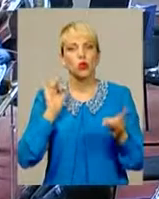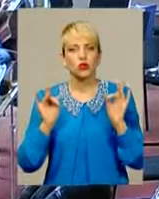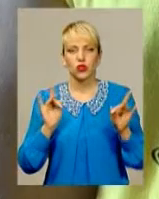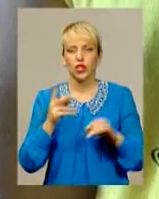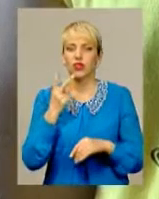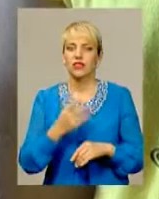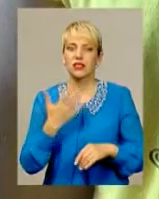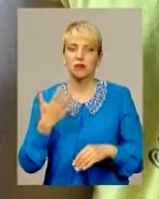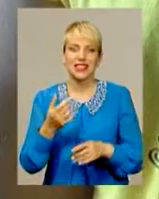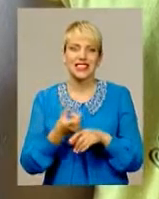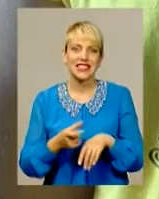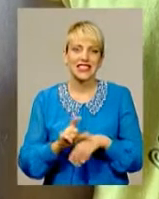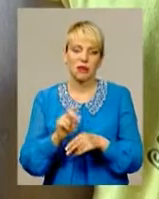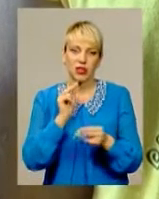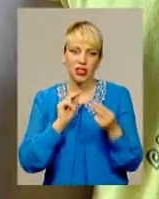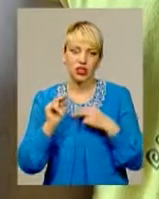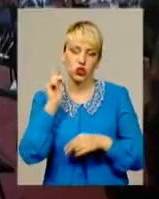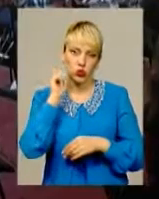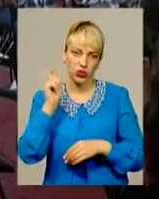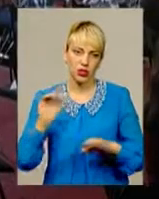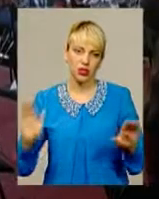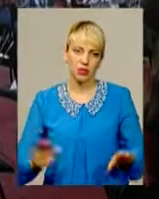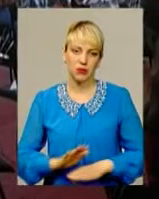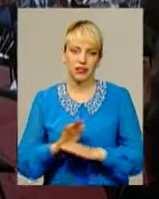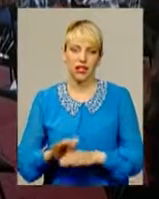найкращих українських пісень естради.